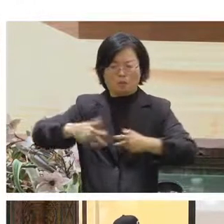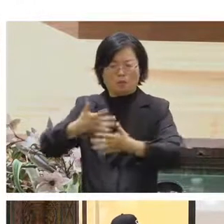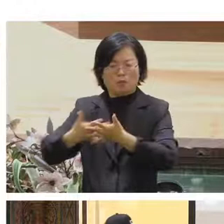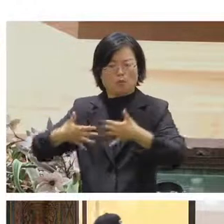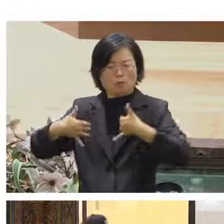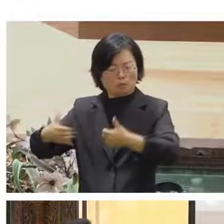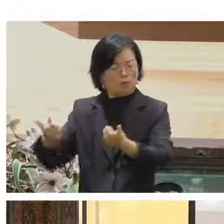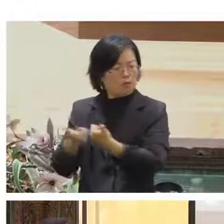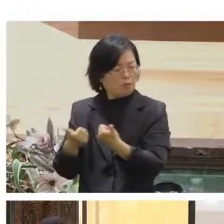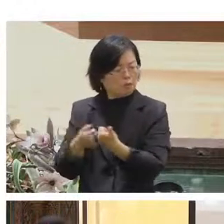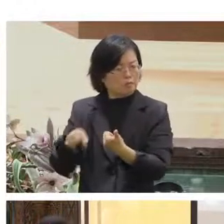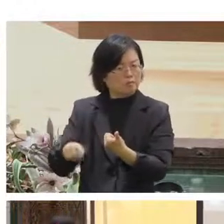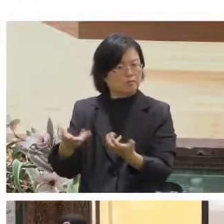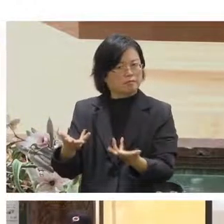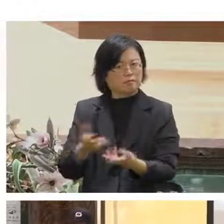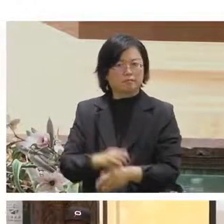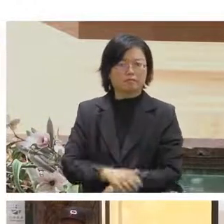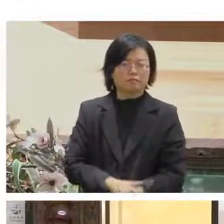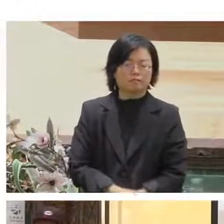OK沒有